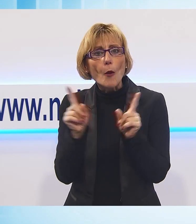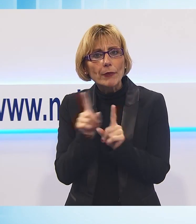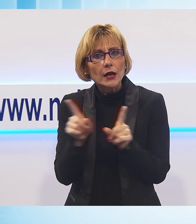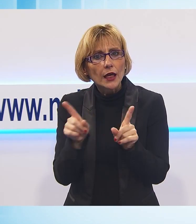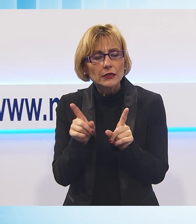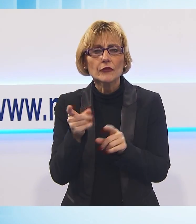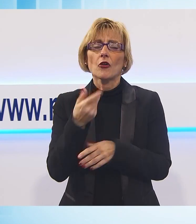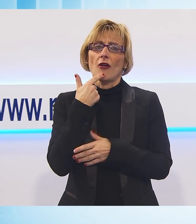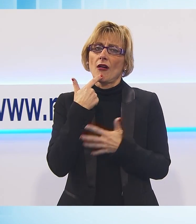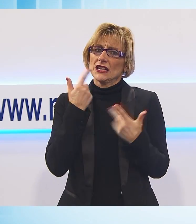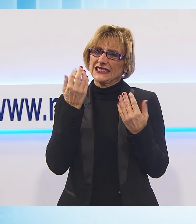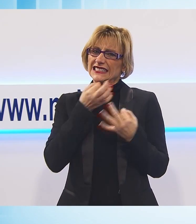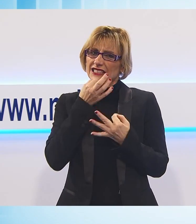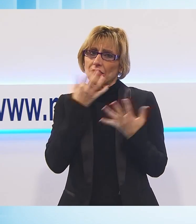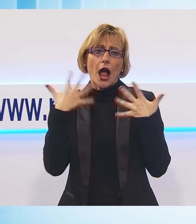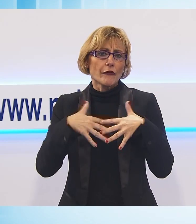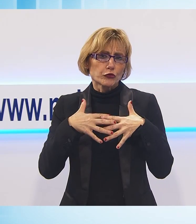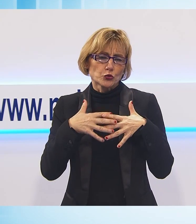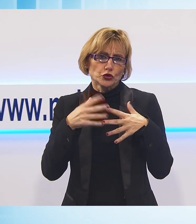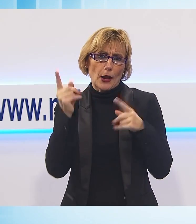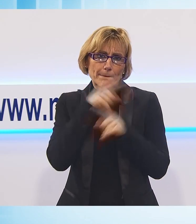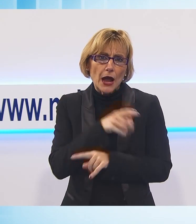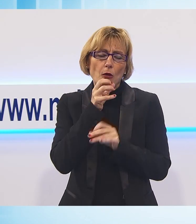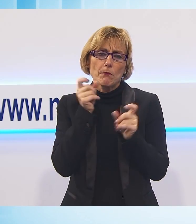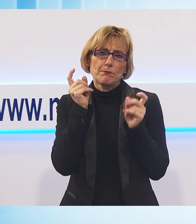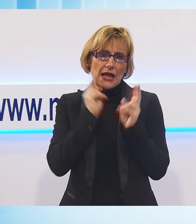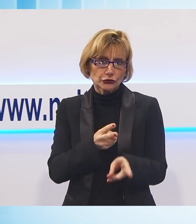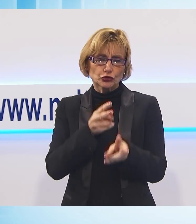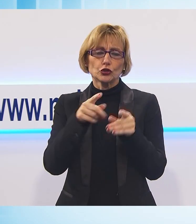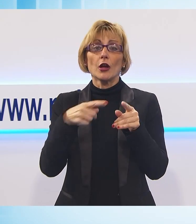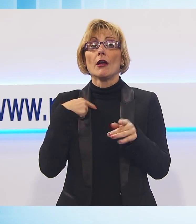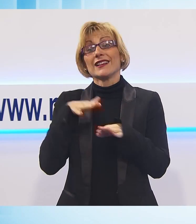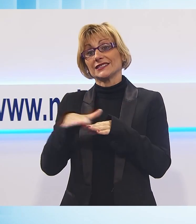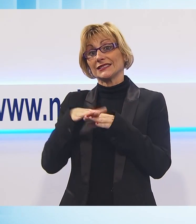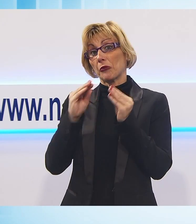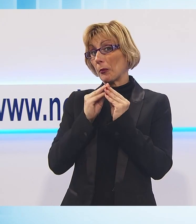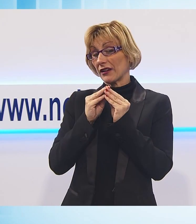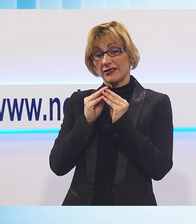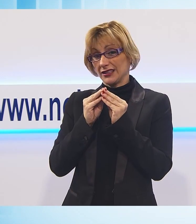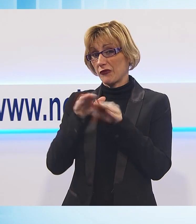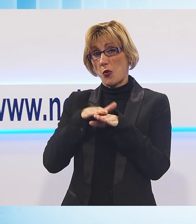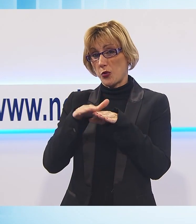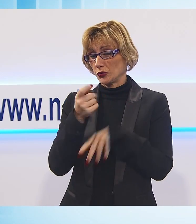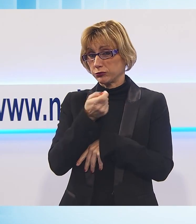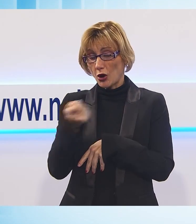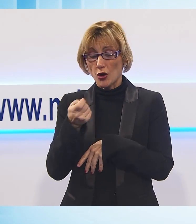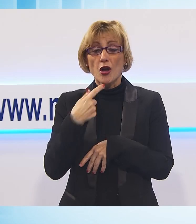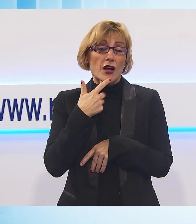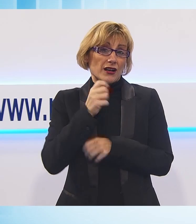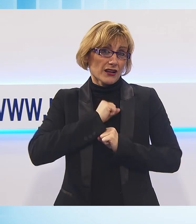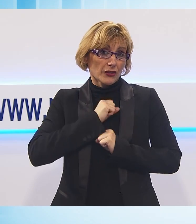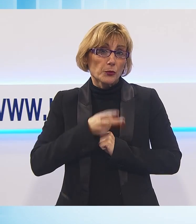'altro devo dire che il sistema operativo verrà anche usato molto poco, verranno usate più che altro delle piattaforme private e queste